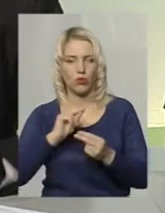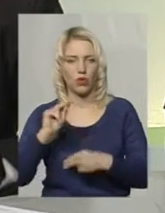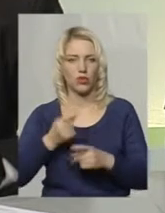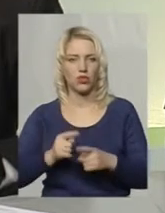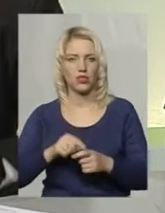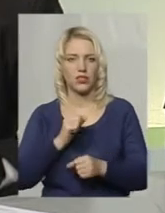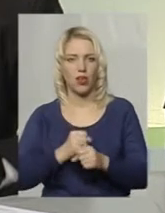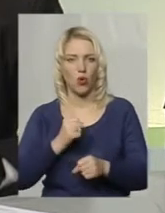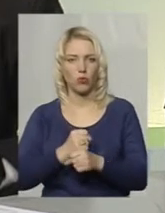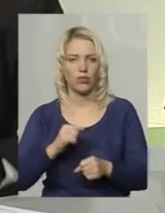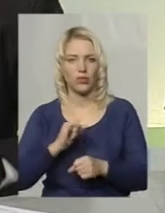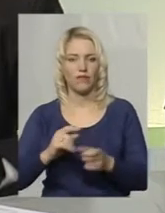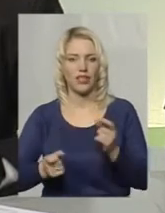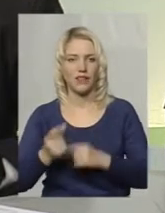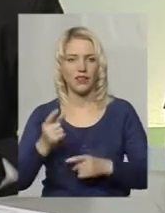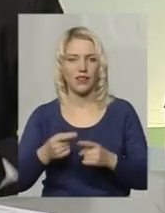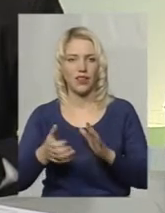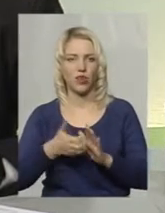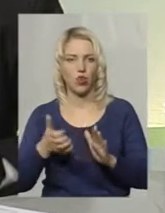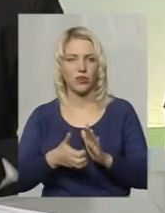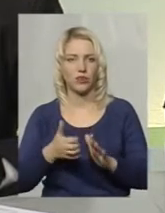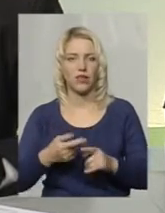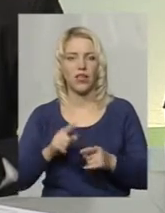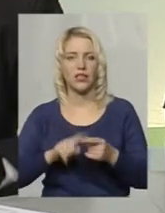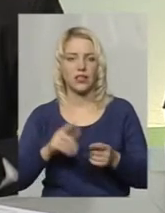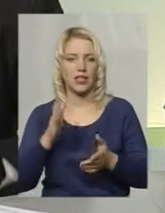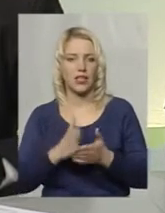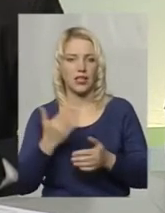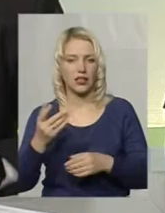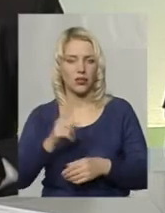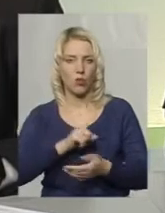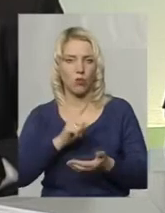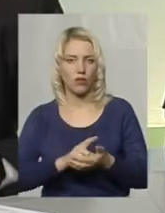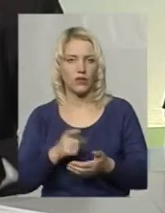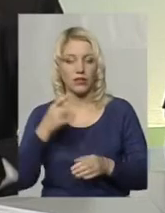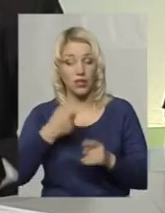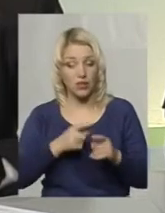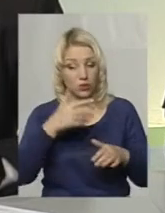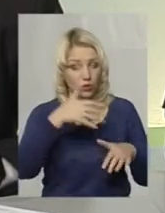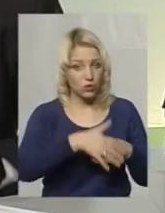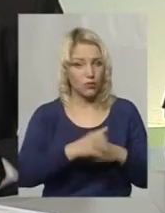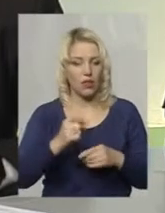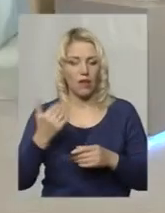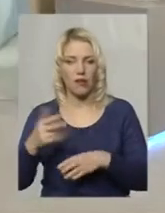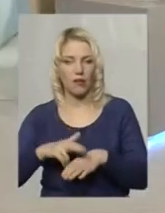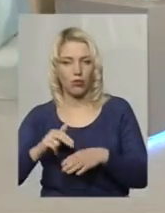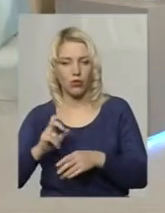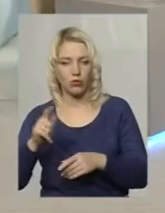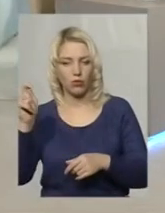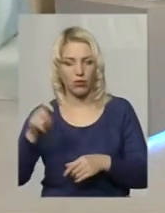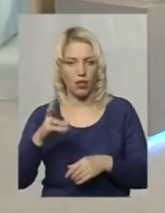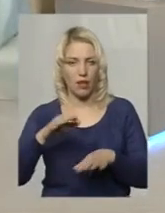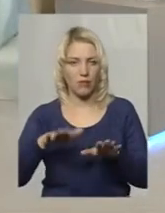робіт та виявлення недоліків. Тобто фактично це їхні обов'язки контролювати. А от ви поліцейські, які приїжджаєте на місце,